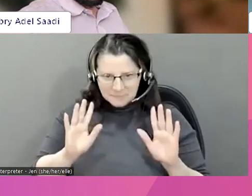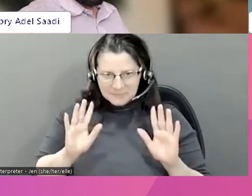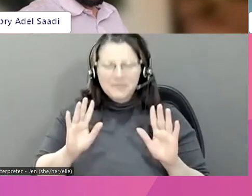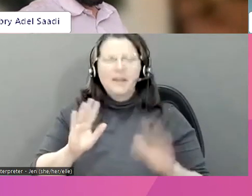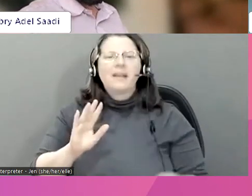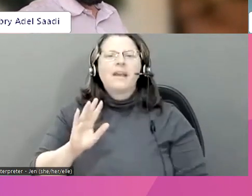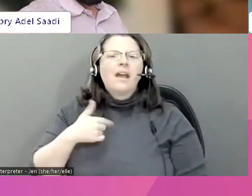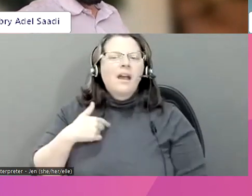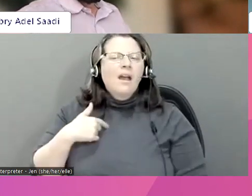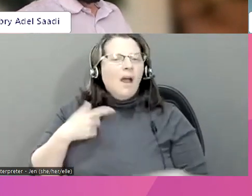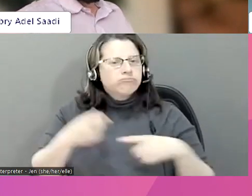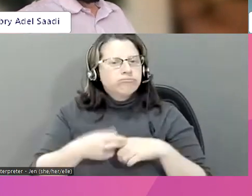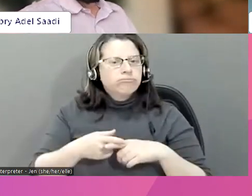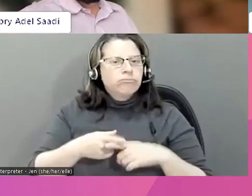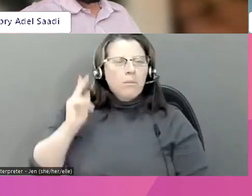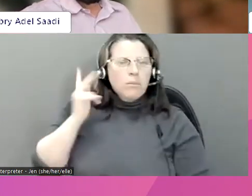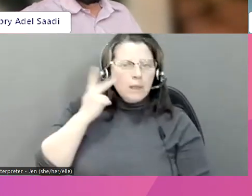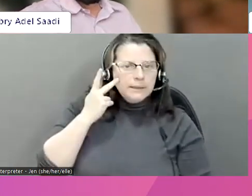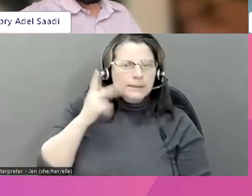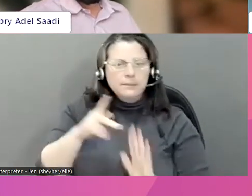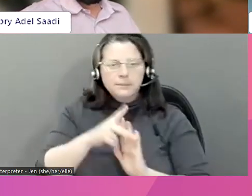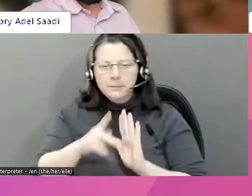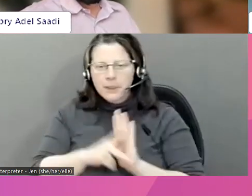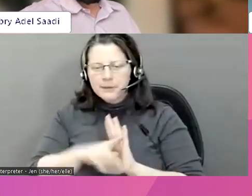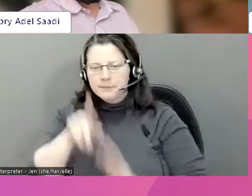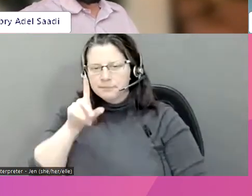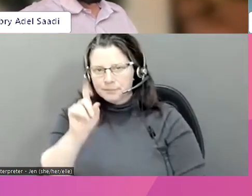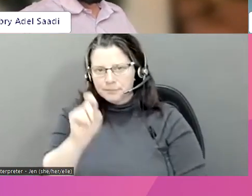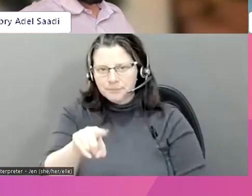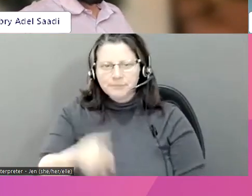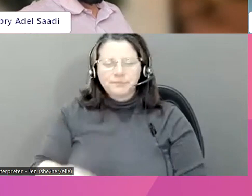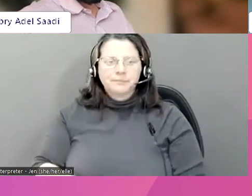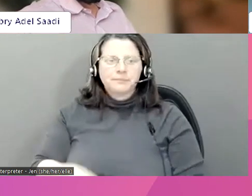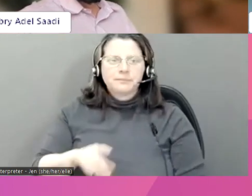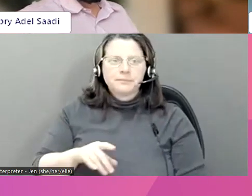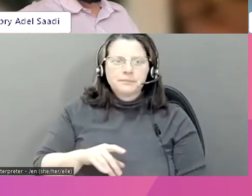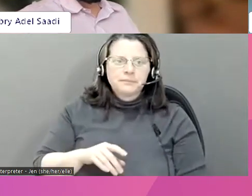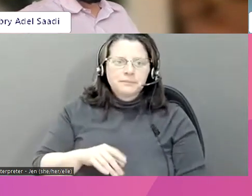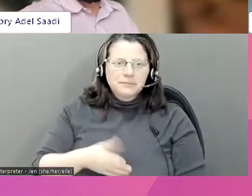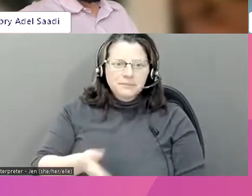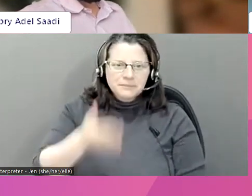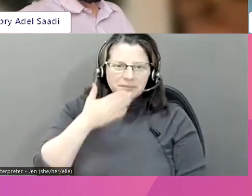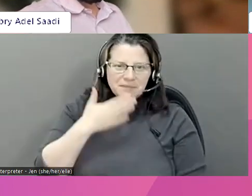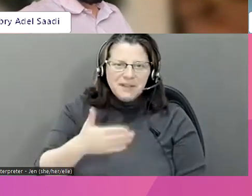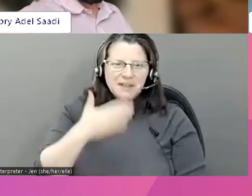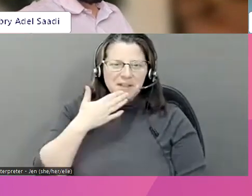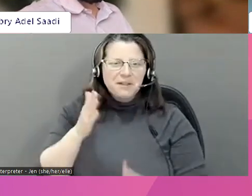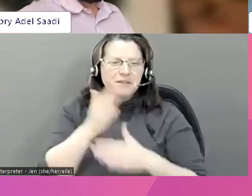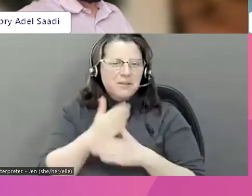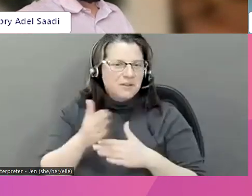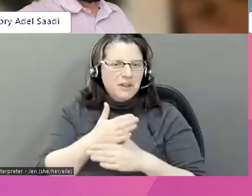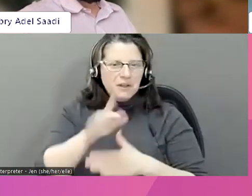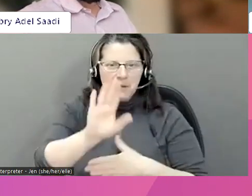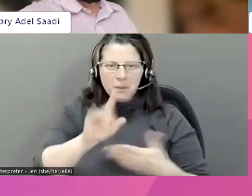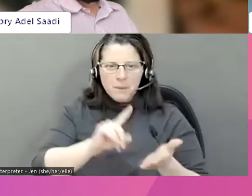J'aimerais parler du croisement de politique et de droit. Donc, tout d'abord, merci d'avoir